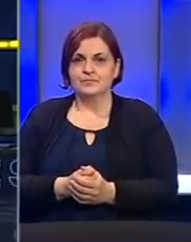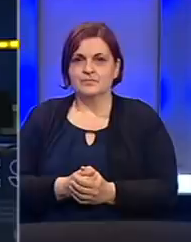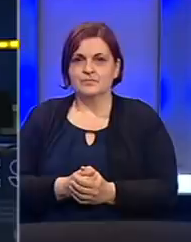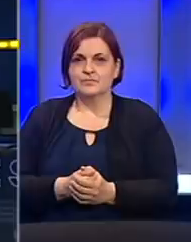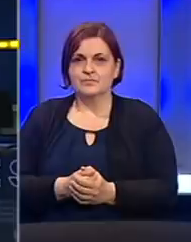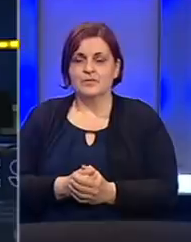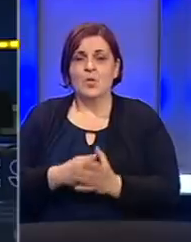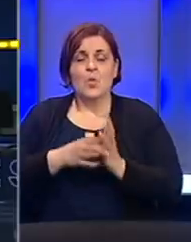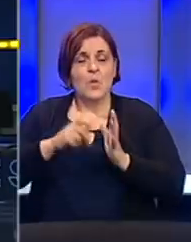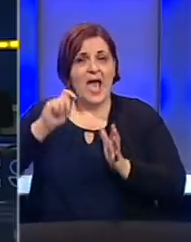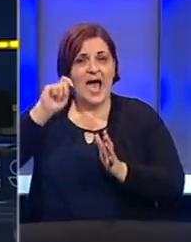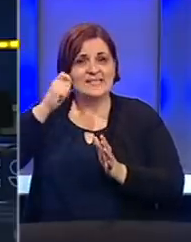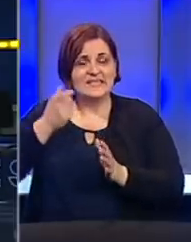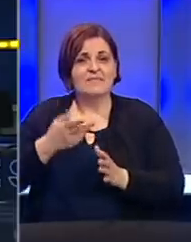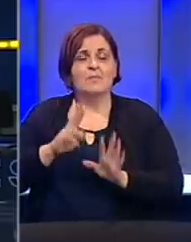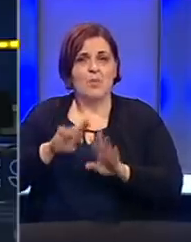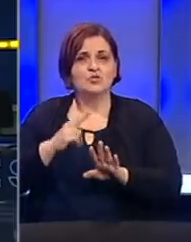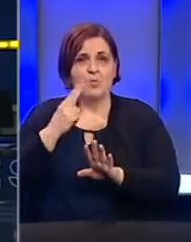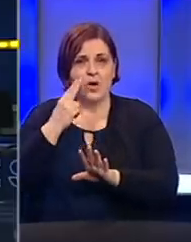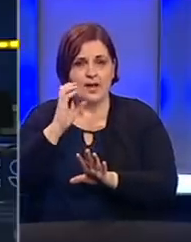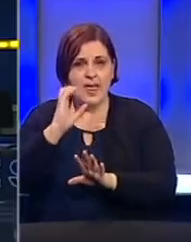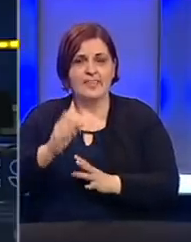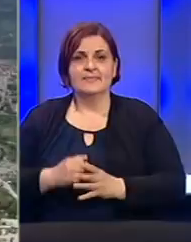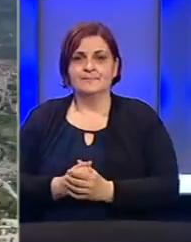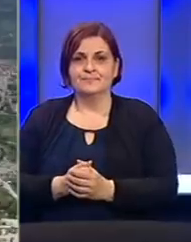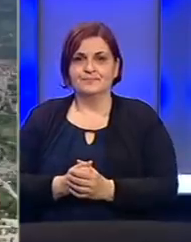U nastavku dnevnika između ostalog gledajte.